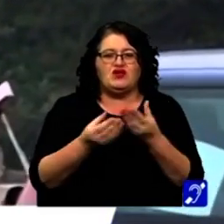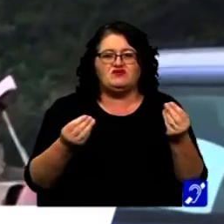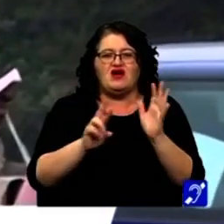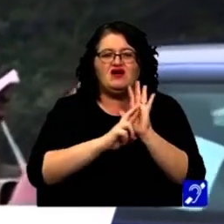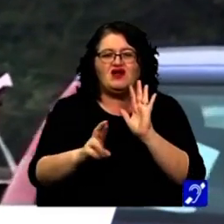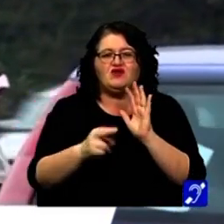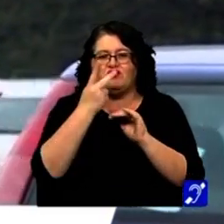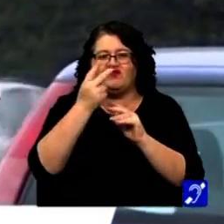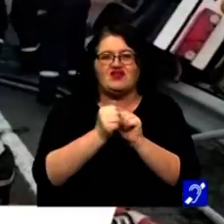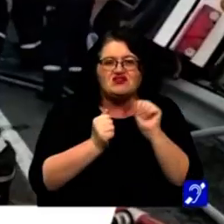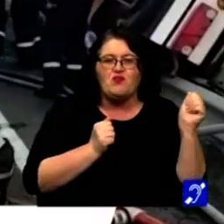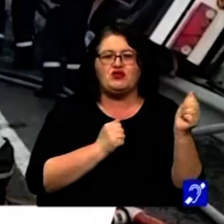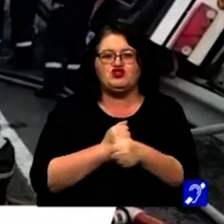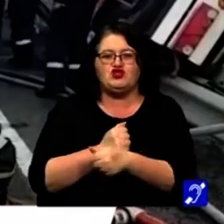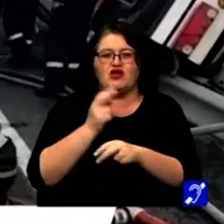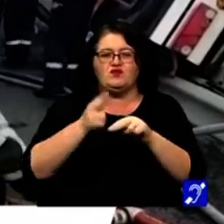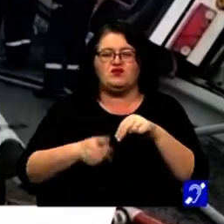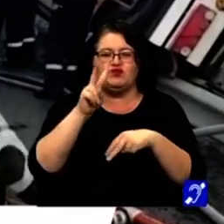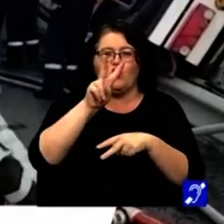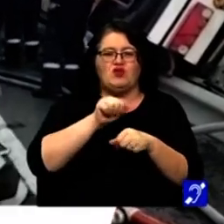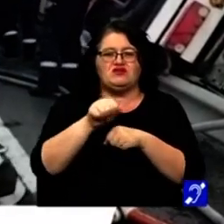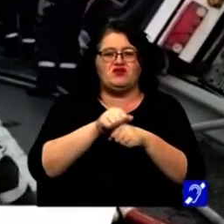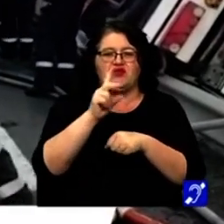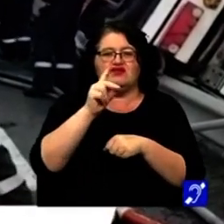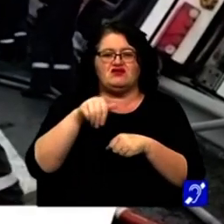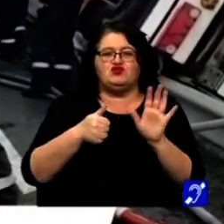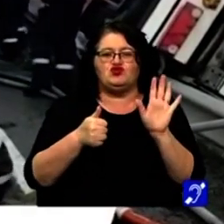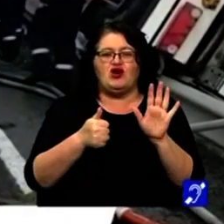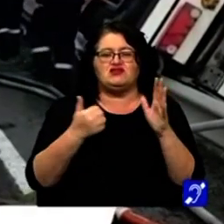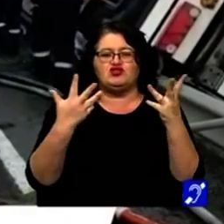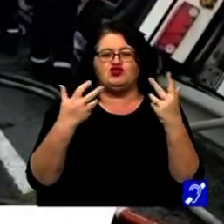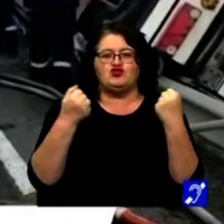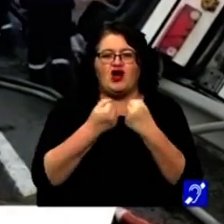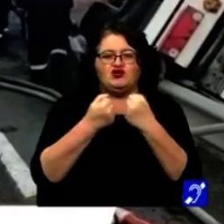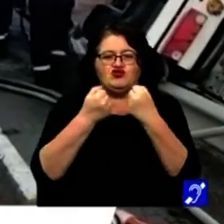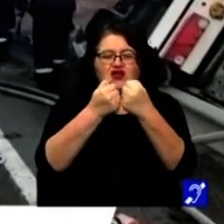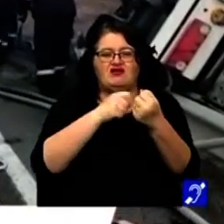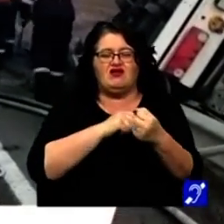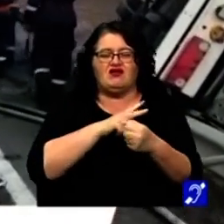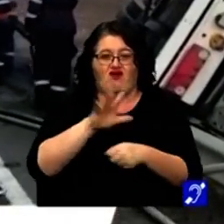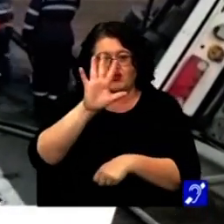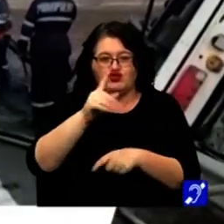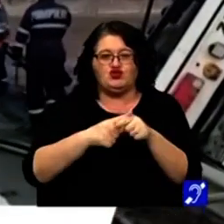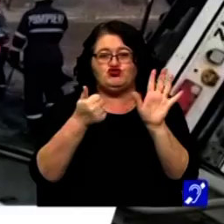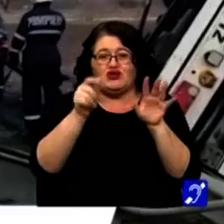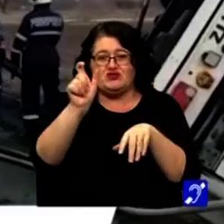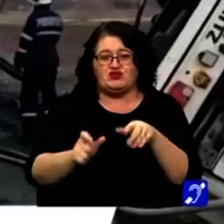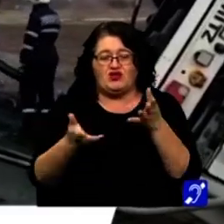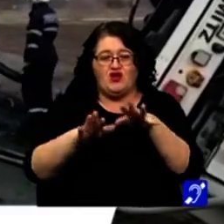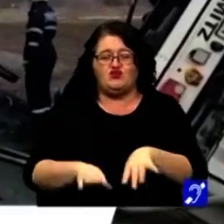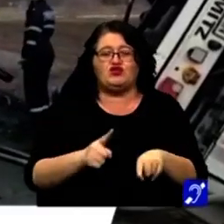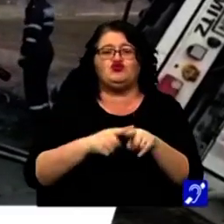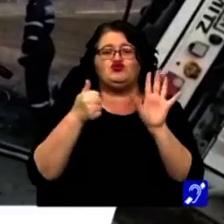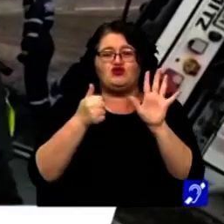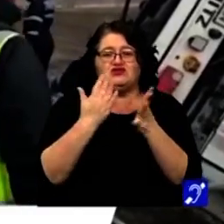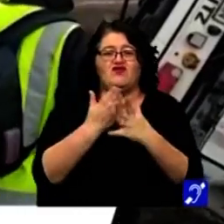regulilor privind depășirea. În ultimele două săptămâni, pe DN6, au avut loc 5 accidente rutiere grave, în urma cărora 6 persoane au decedat și alte